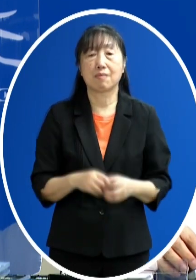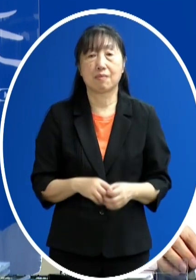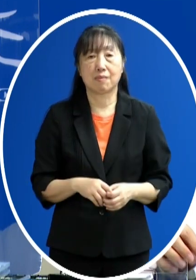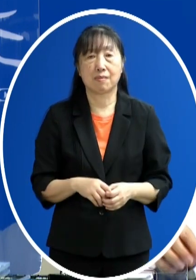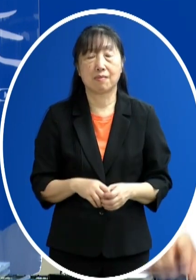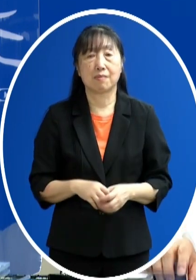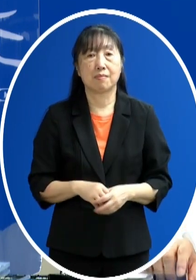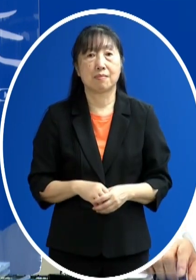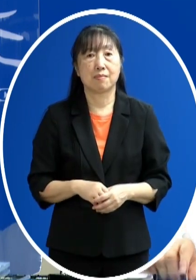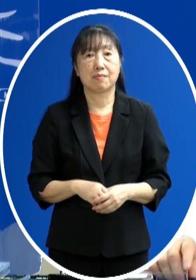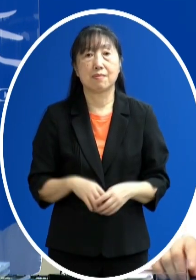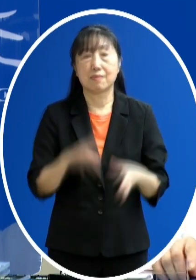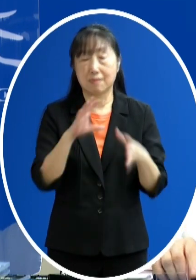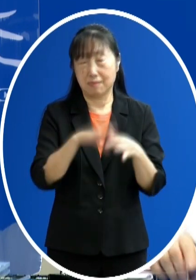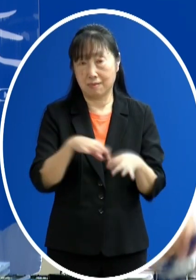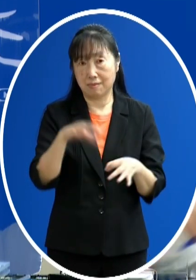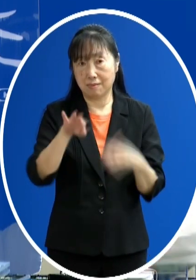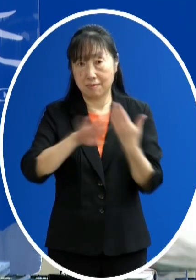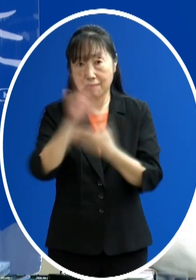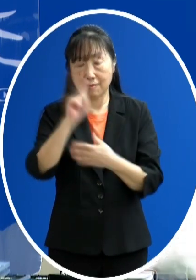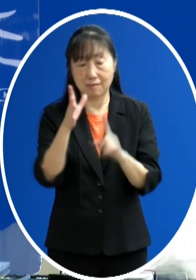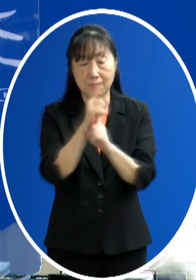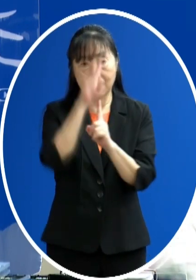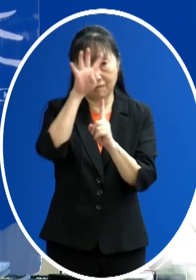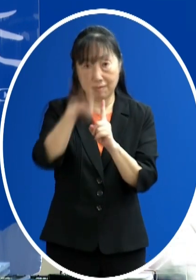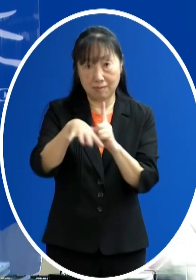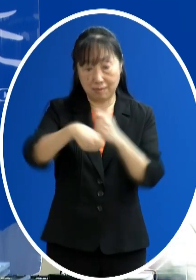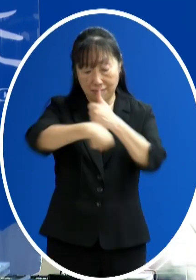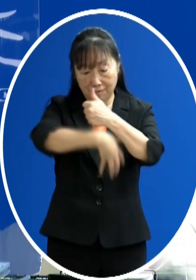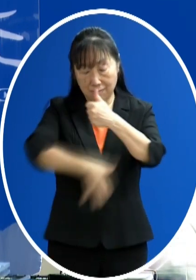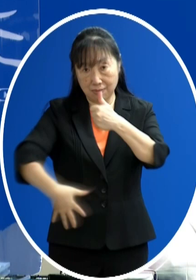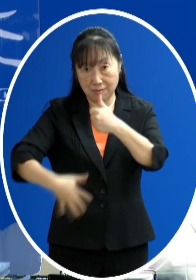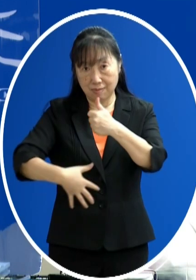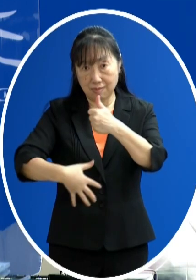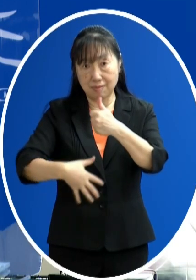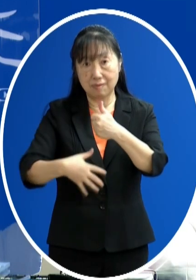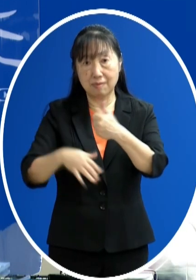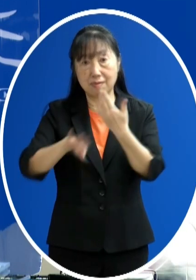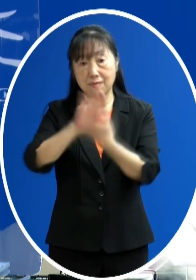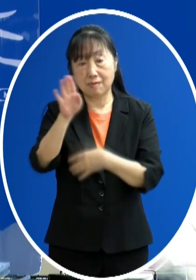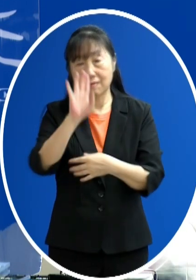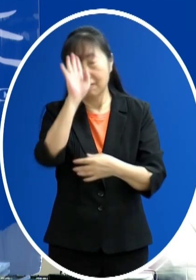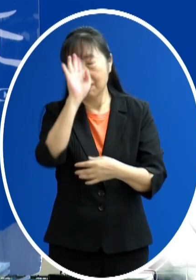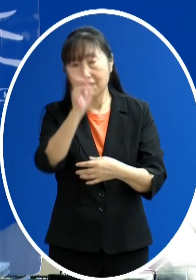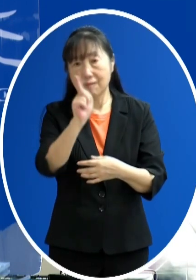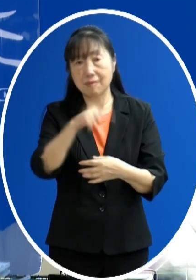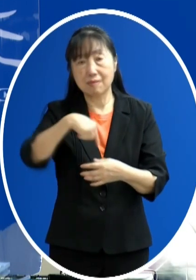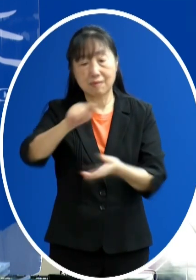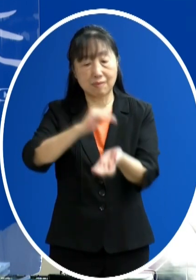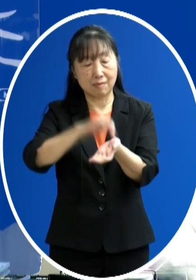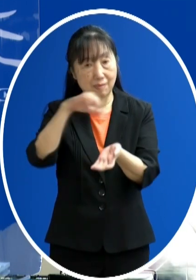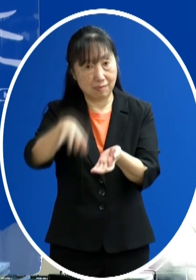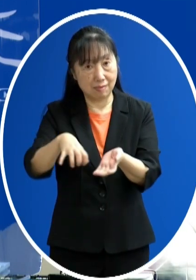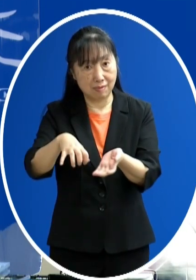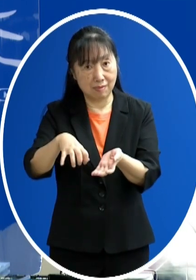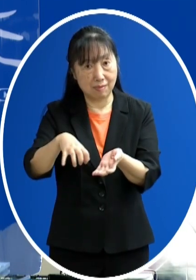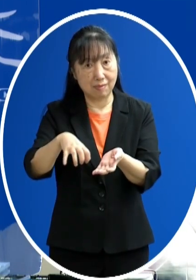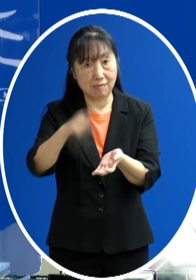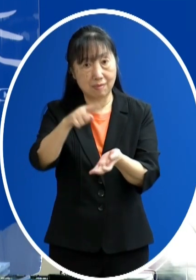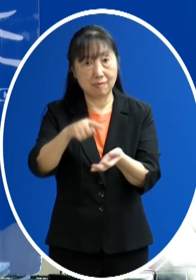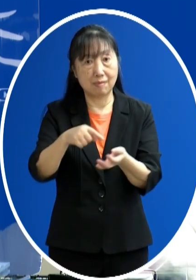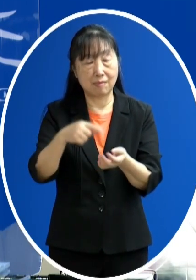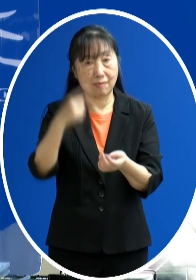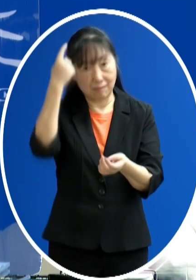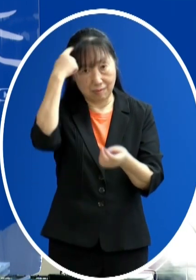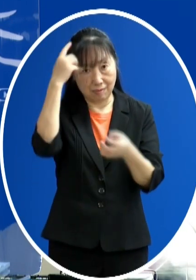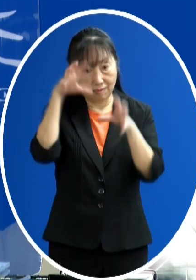這個臉部的一些神經系統的 這神經肌肉系統的一些病徵來住院做腦部的一個檢